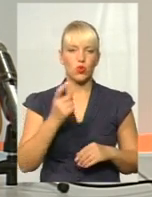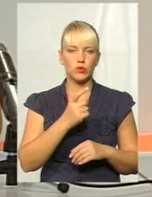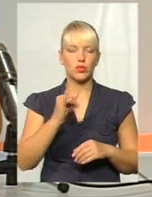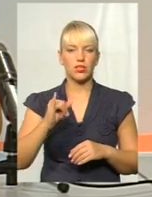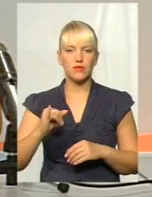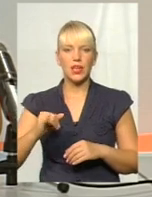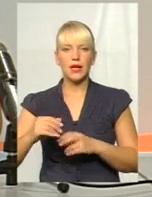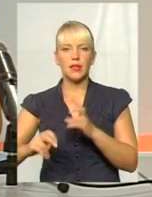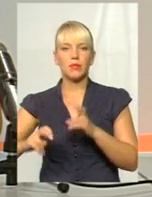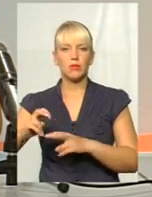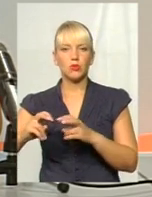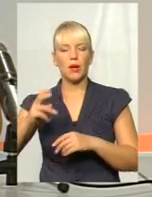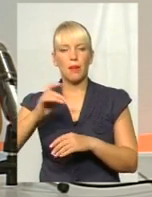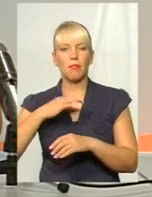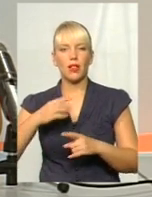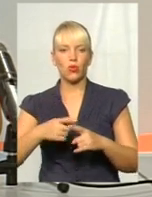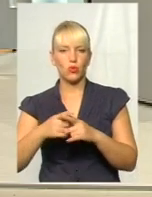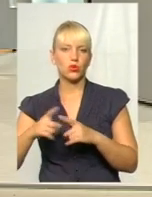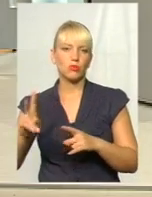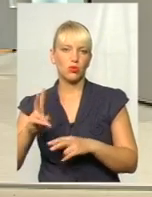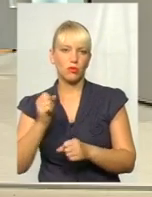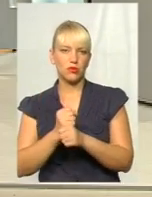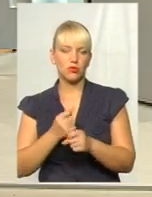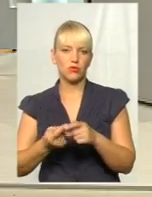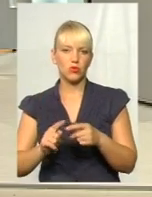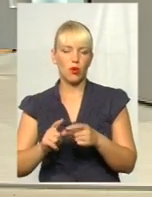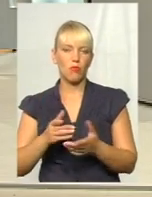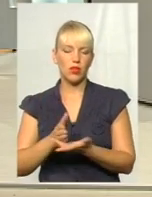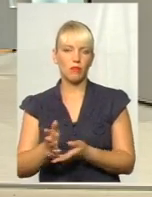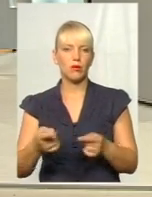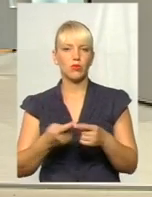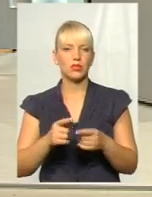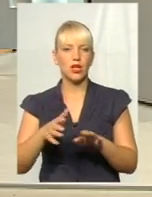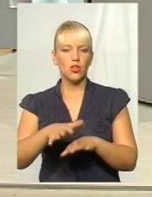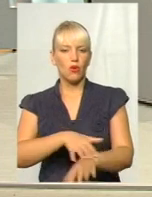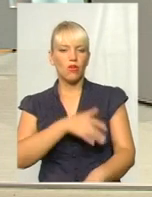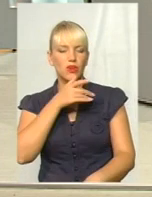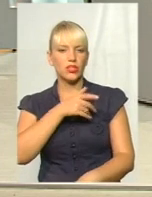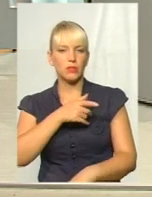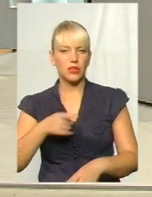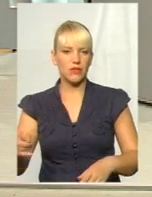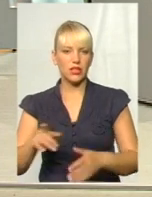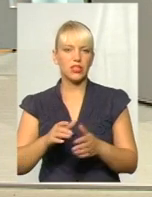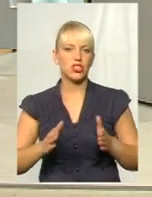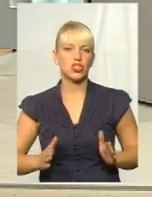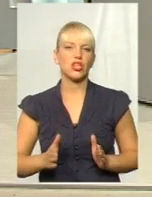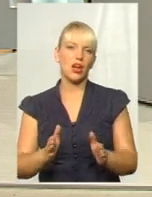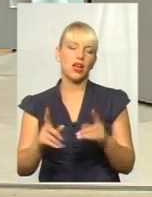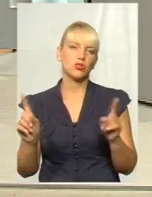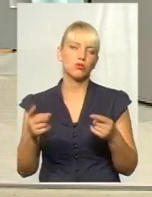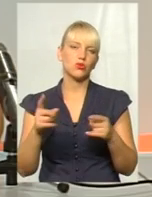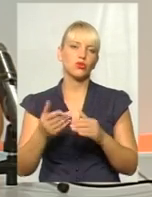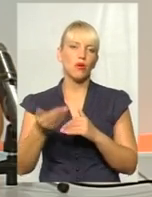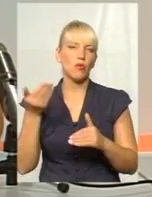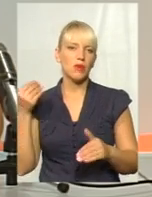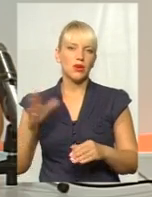підприємствами білоруськими, також які працюють у цьому напрямку. Це також довго тривалий шлях, тому що попередньо адміністрація здійснила